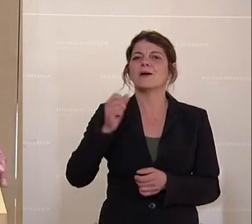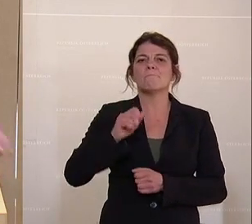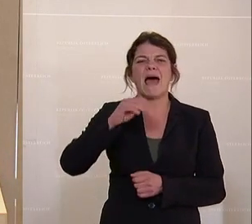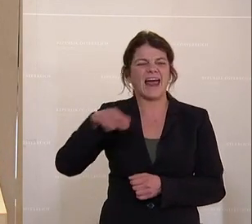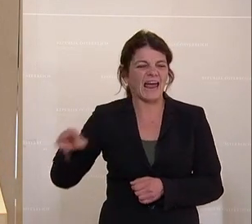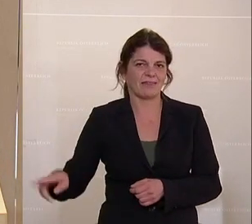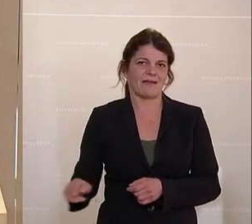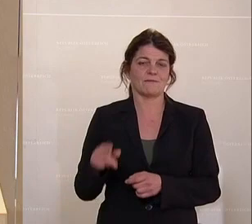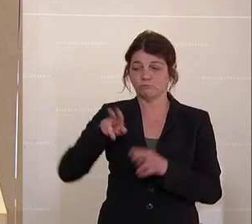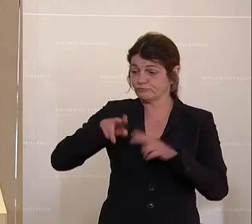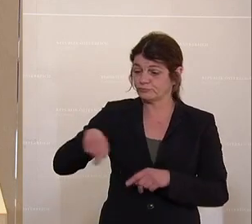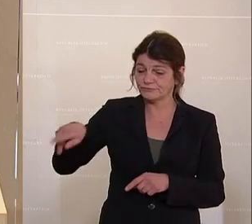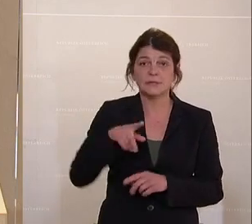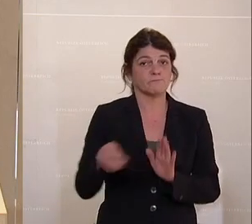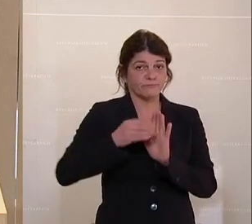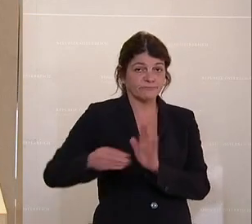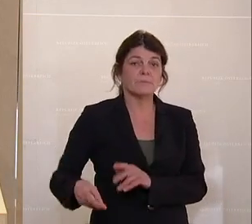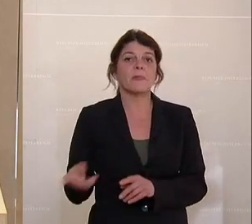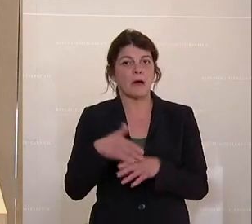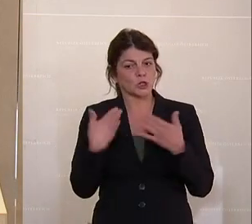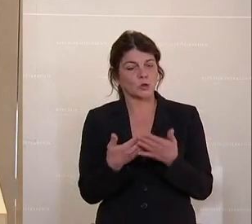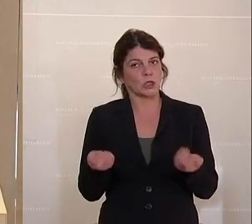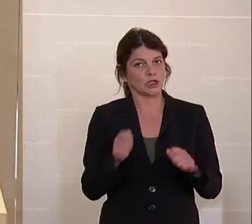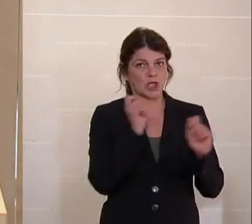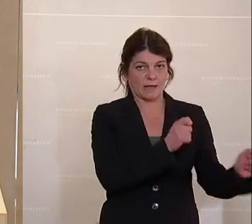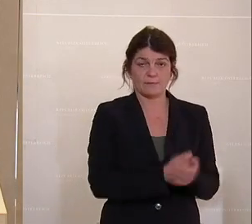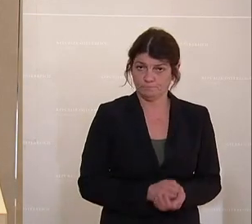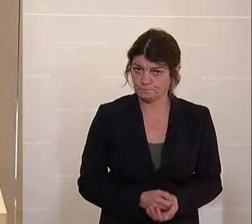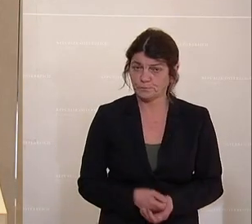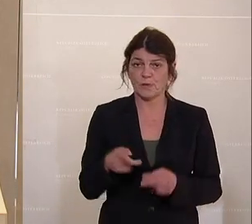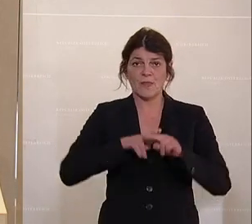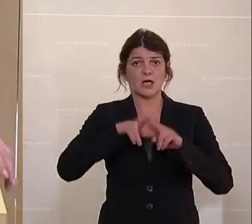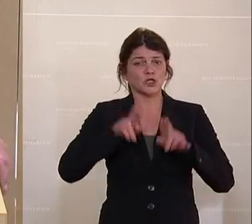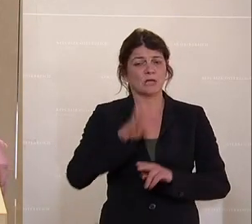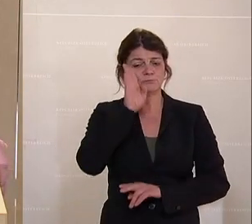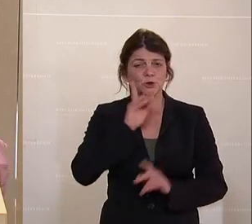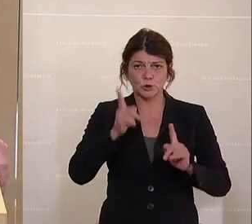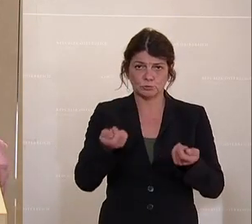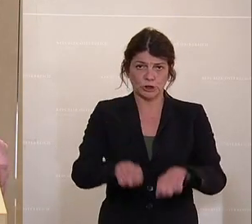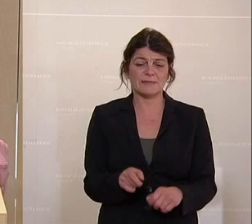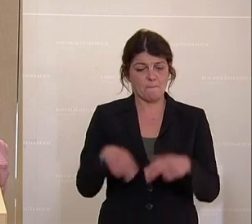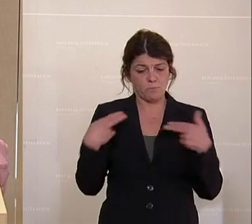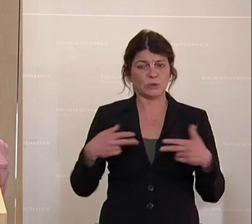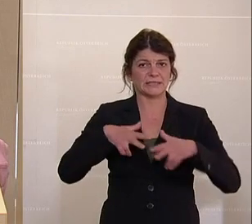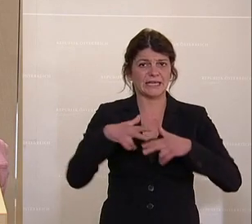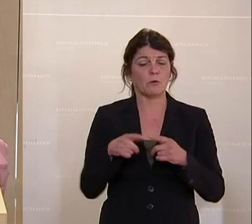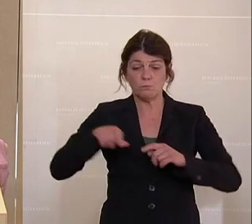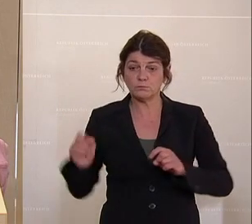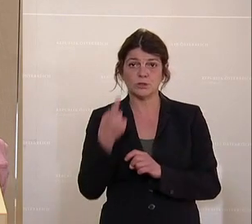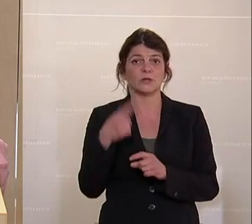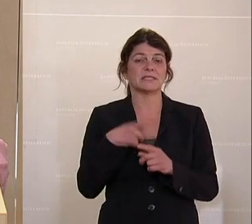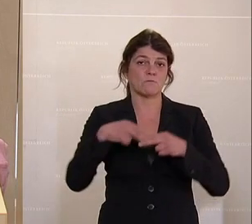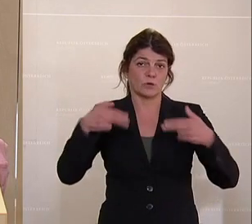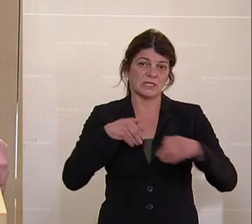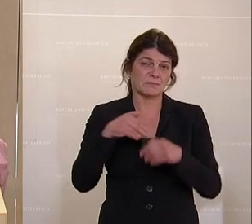Margeiter stellen folgenden Entschließungsantrag. Der Nationalrat wolle beschließen, die Bundesregierung und insbesondere die